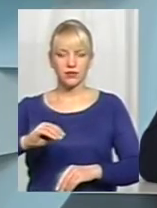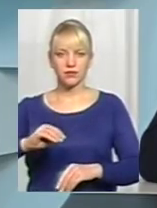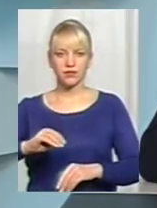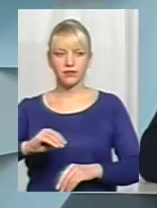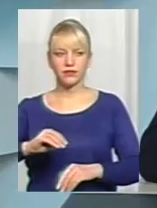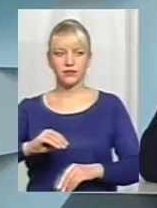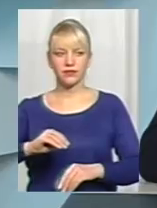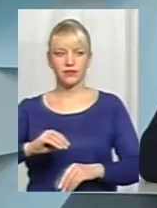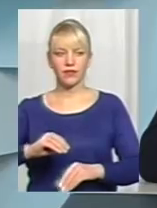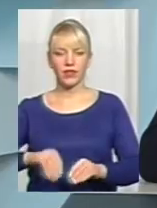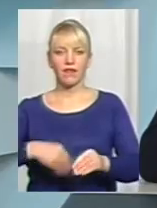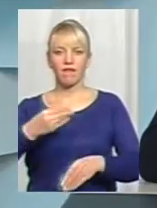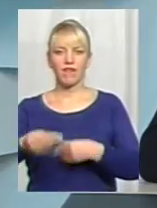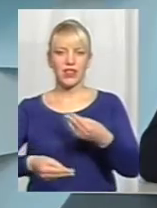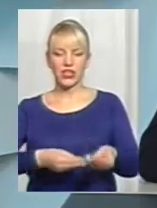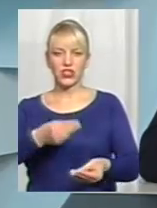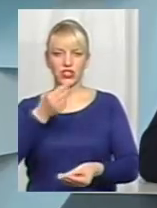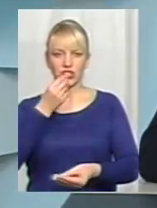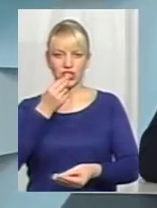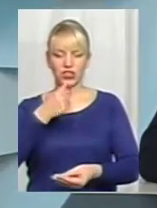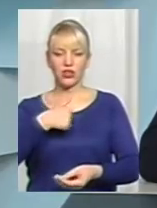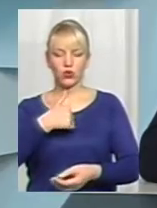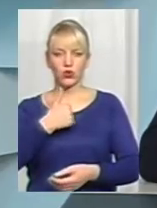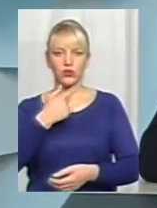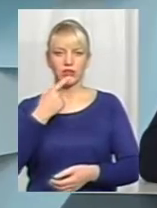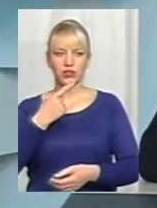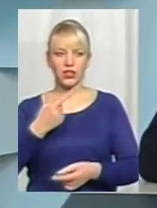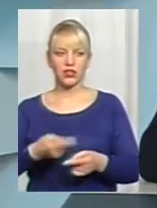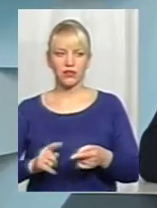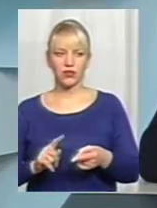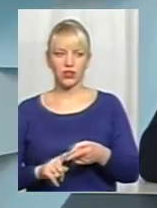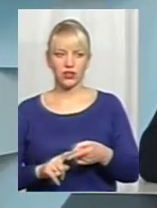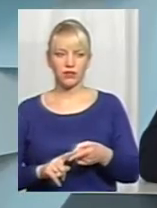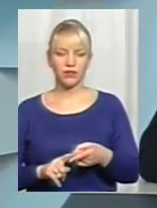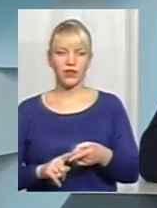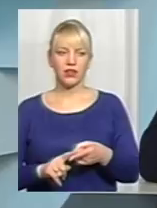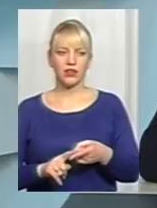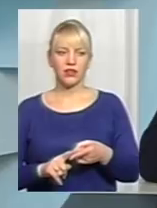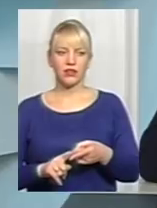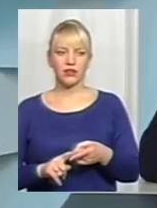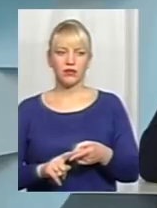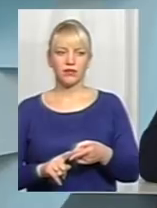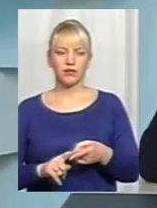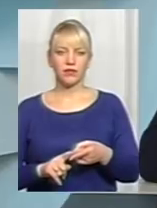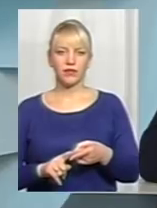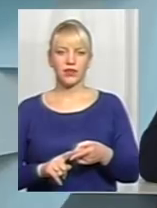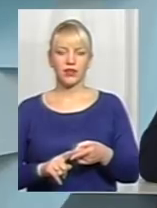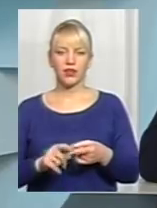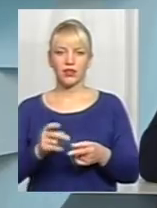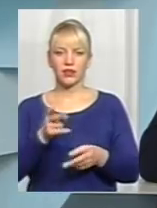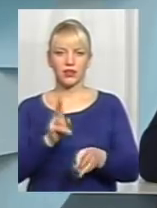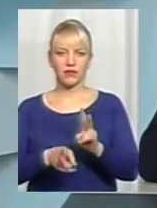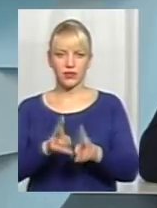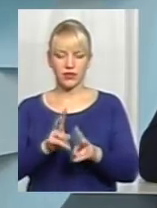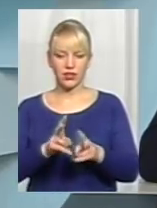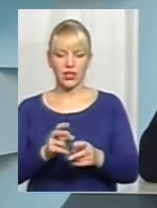Усі в'ядачі їжі, я теж хочу наголосити, подаються в готому вигляді. Їх проходить термічну обробку і подаються